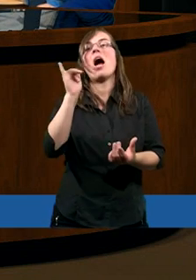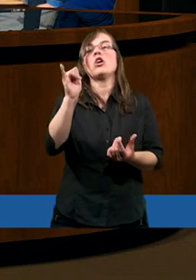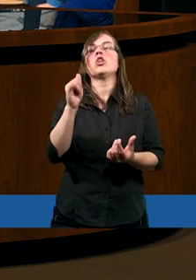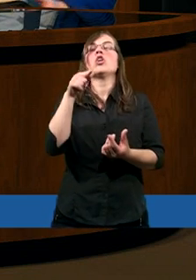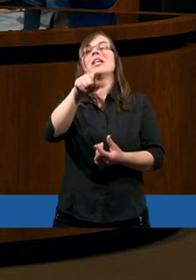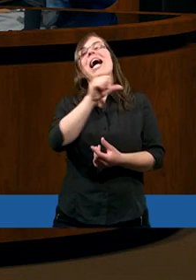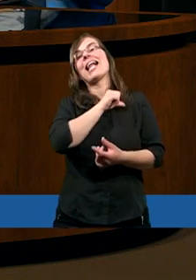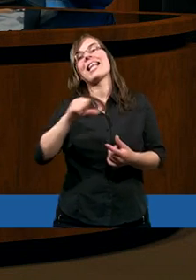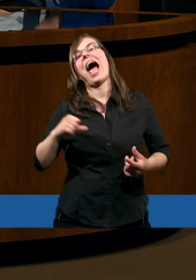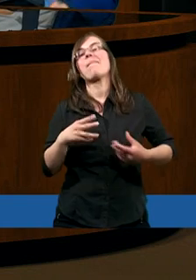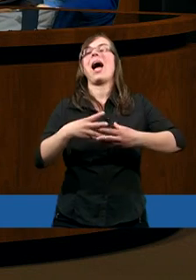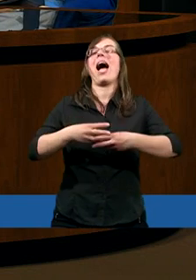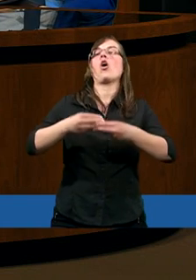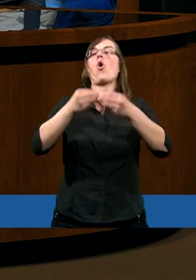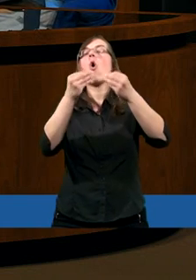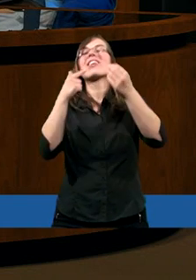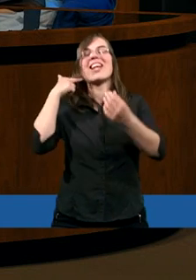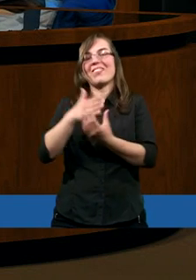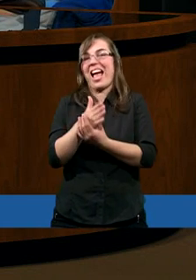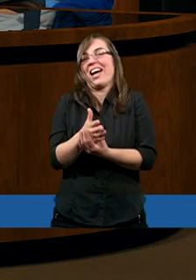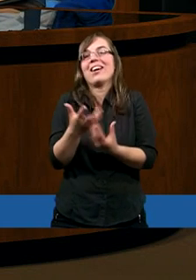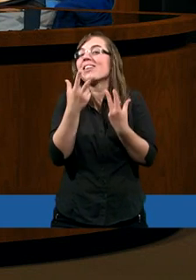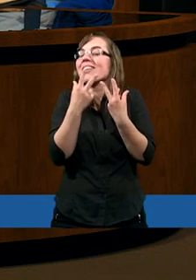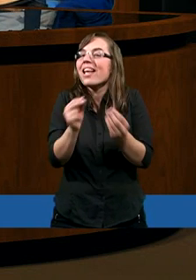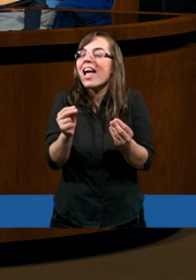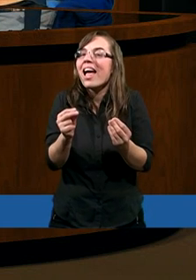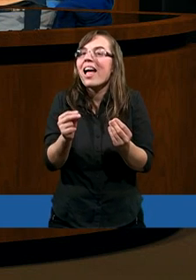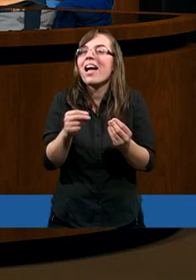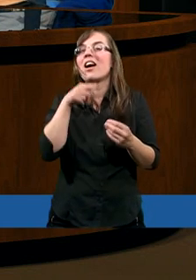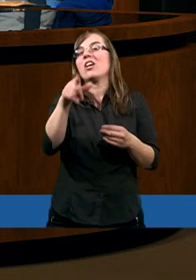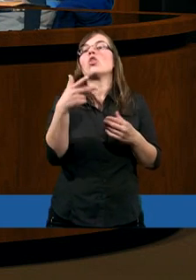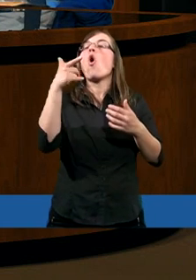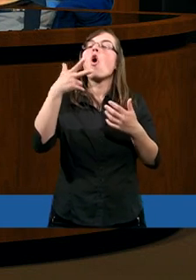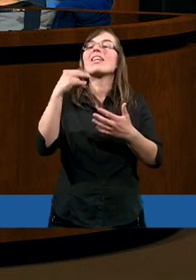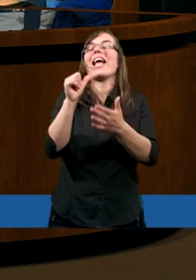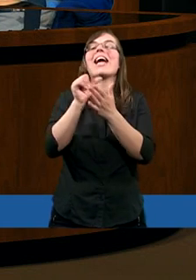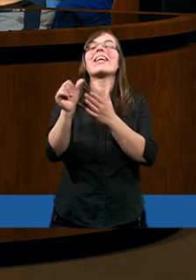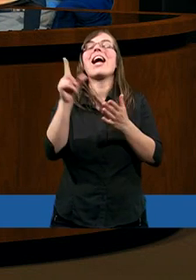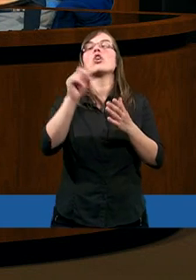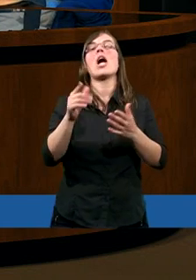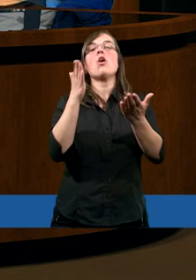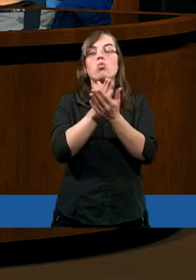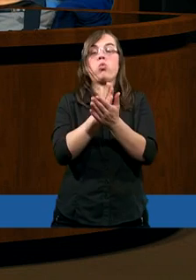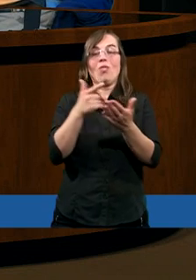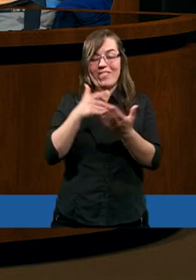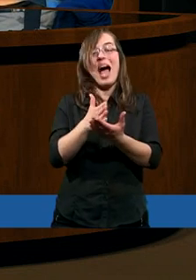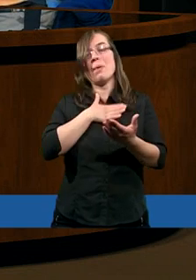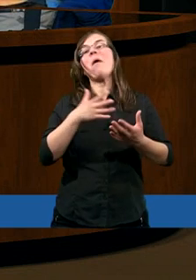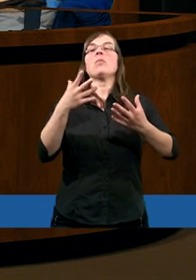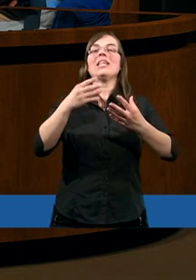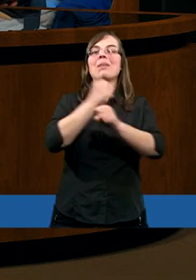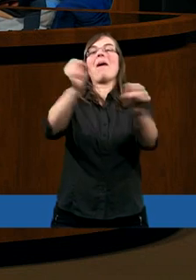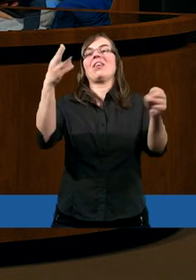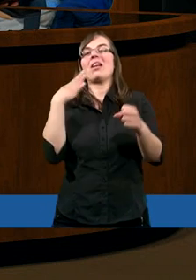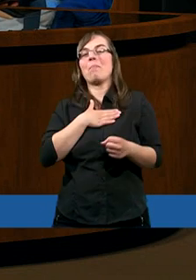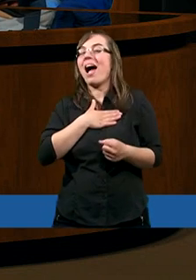ona sama sobie rośnie i bez względu na to, co my robimy, to my zawsze skończymy z tym darem zbawienia. Ale przeczytajmy,